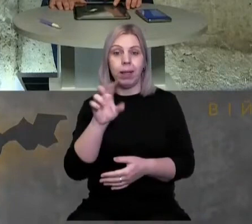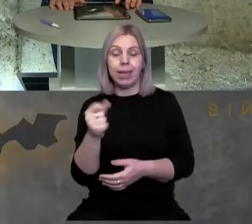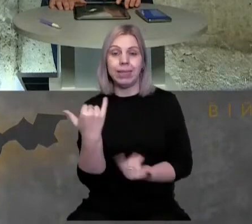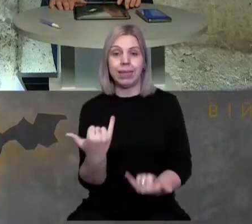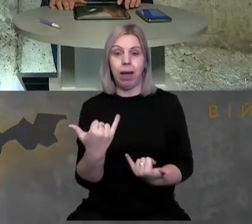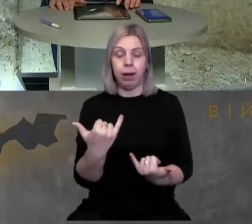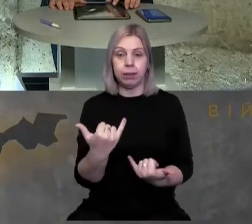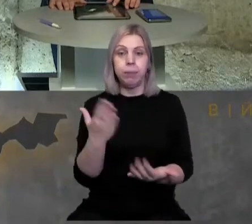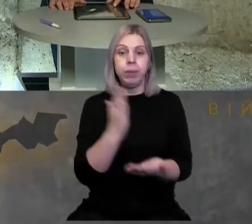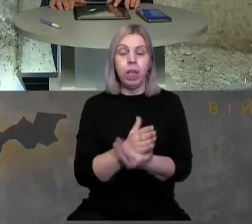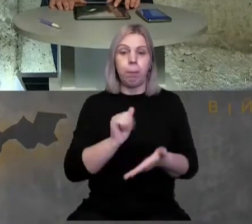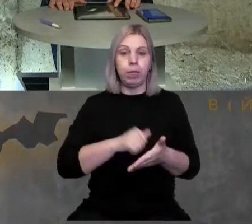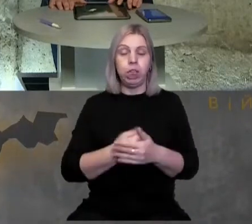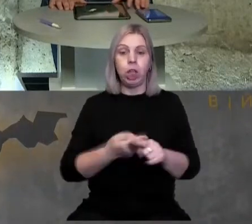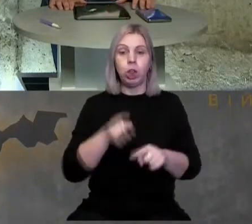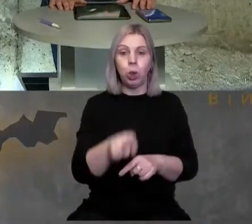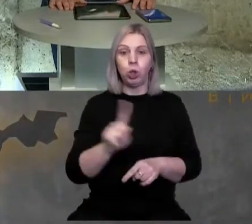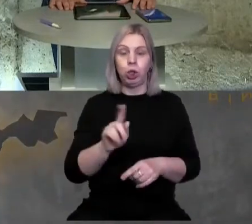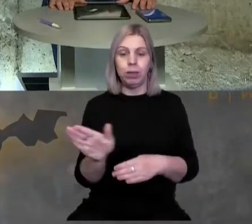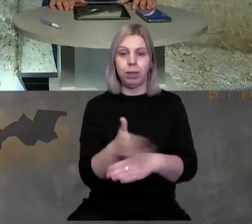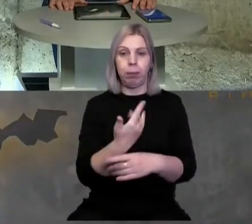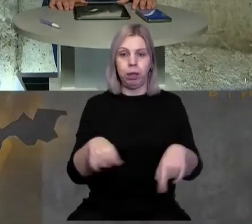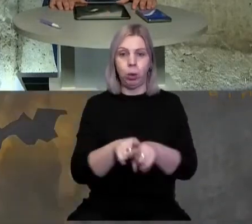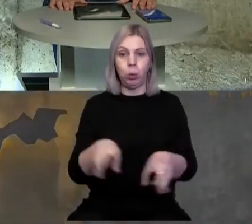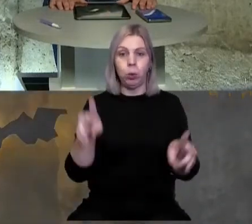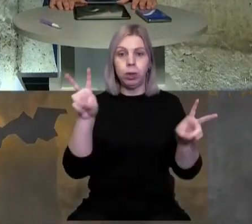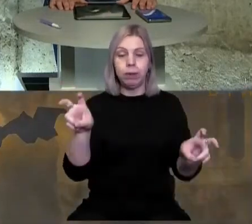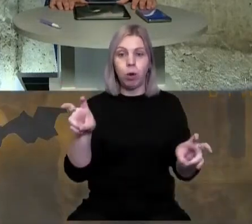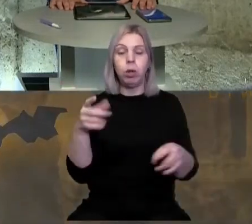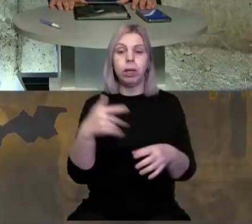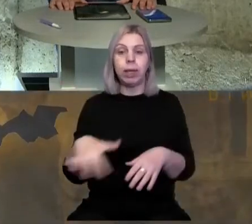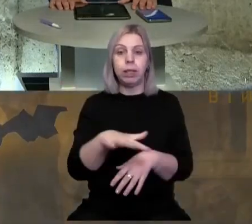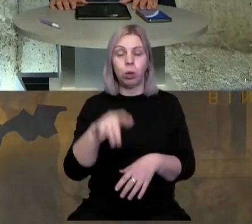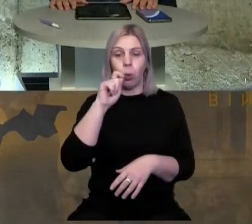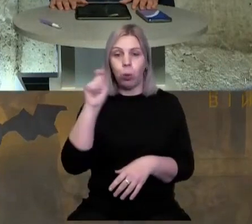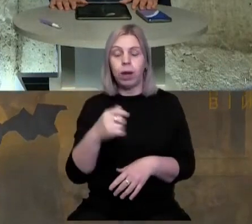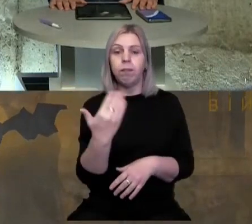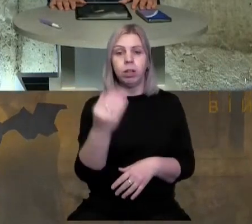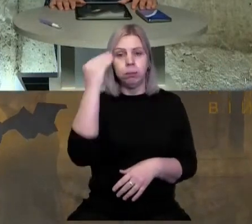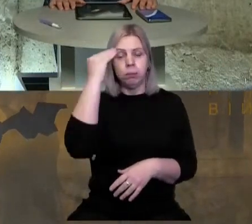зараз і є причиною того, що забирає таку символіку на території України. Ваша думка з цього приводу?